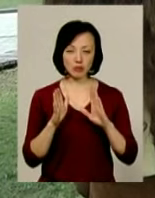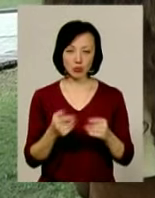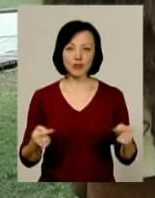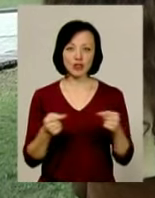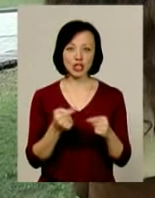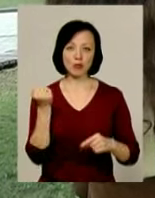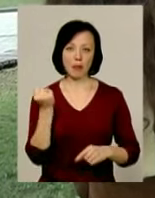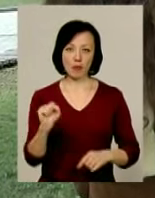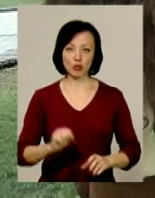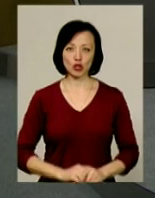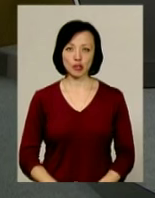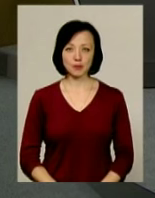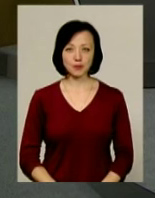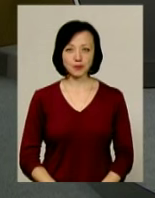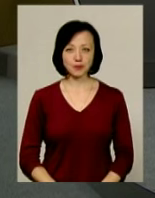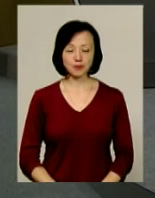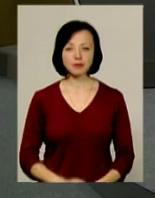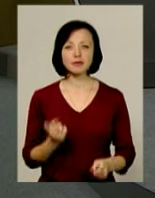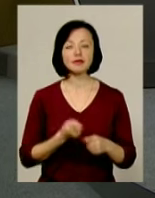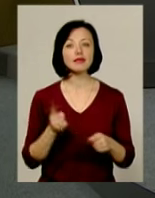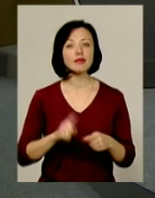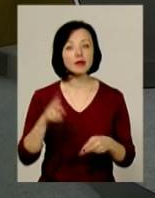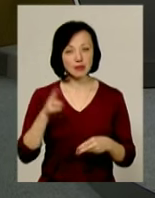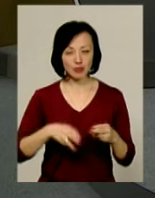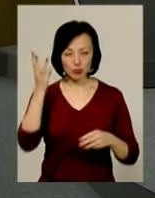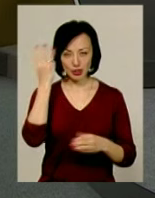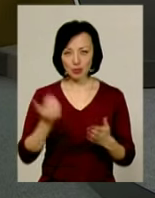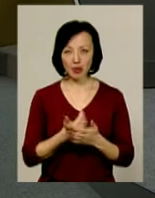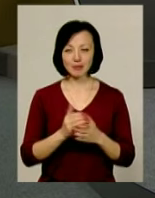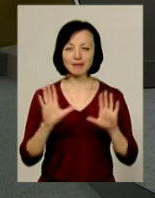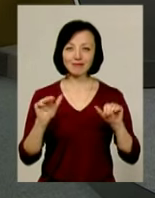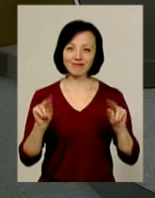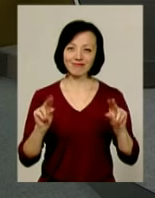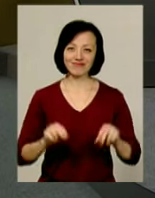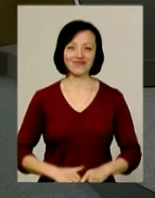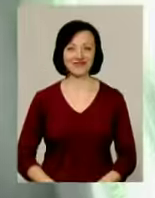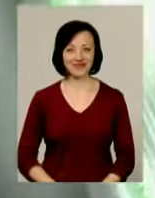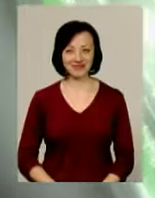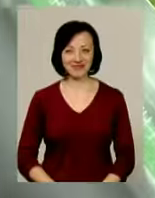визначений переможець. На цьому ми завершимо подільську панораму. Нехай вам щастить!